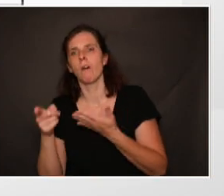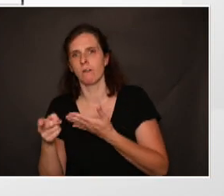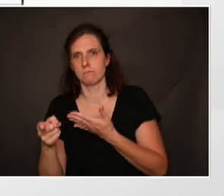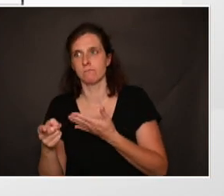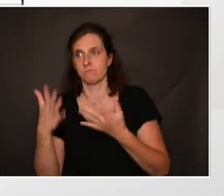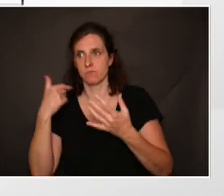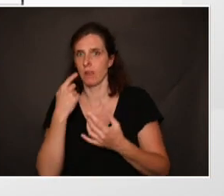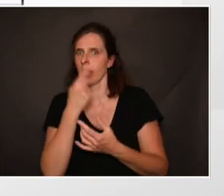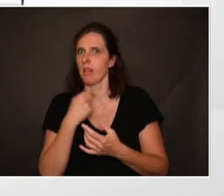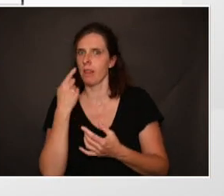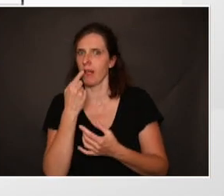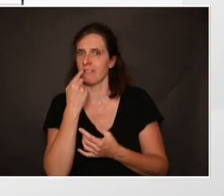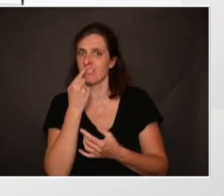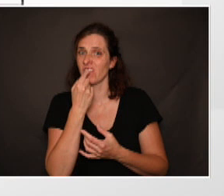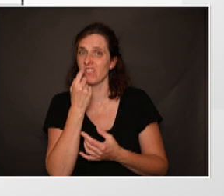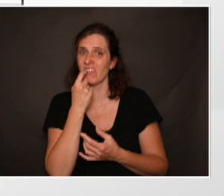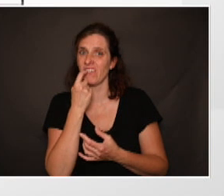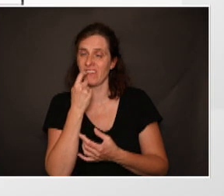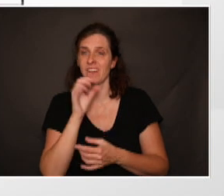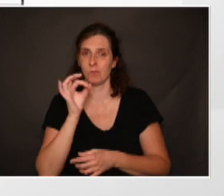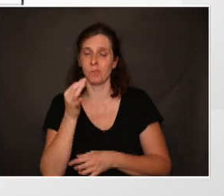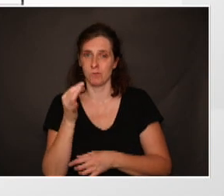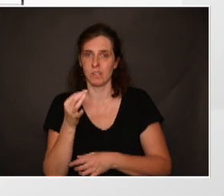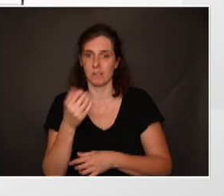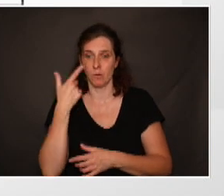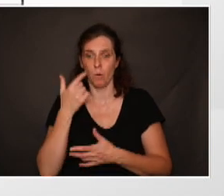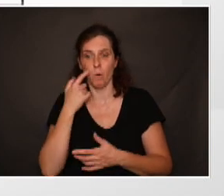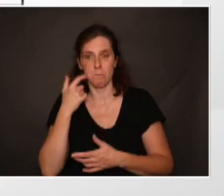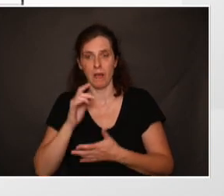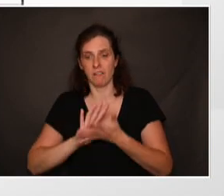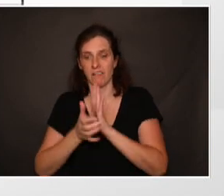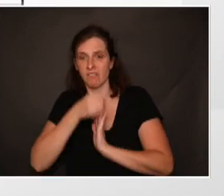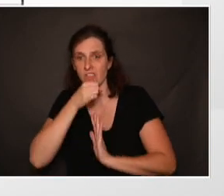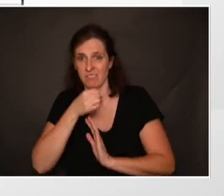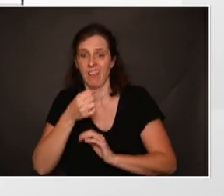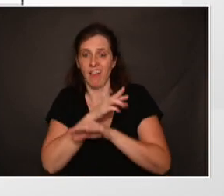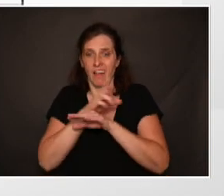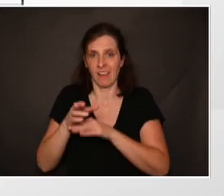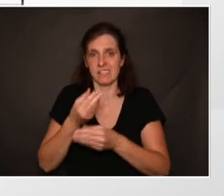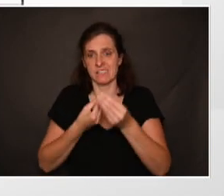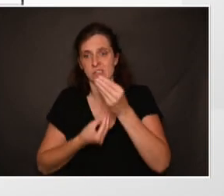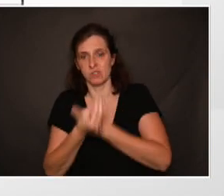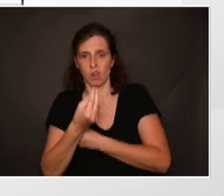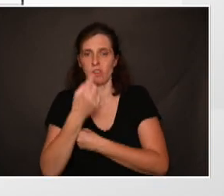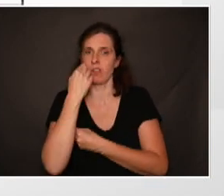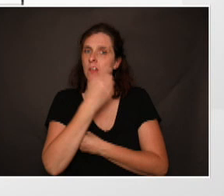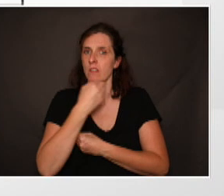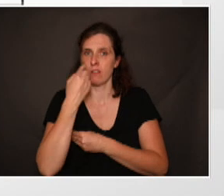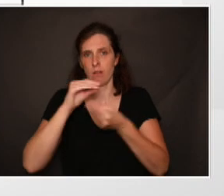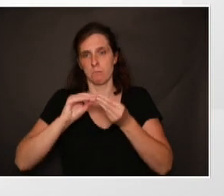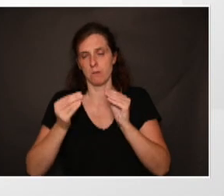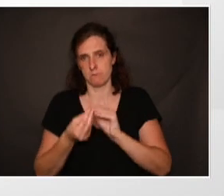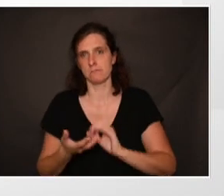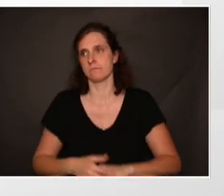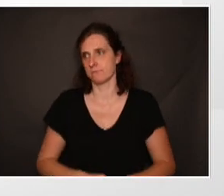affections de la bouche et des dents. Donc, on voit que plus on vieillit, plus on risque d'avoir une atteinte de la sphère buccodentaire.